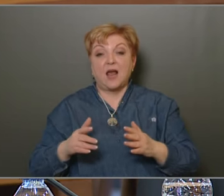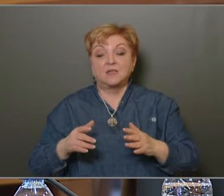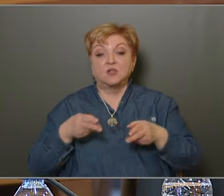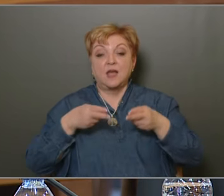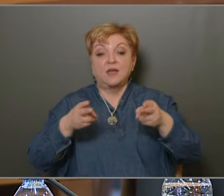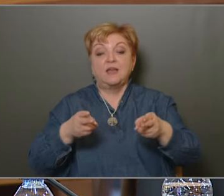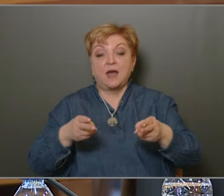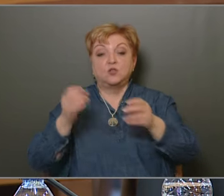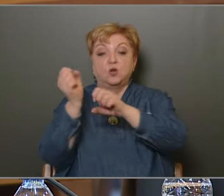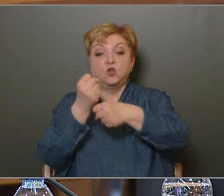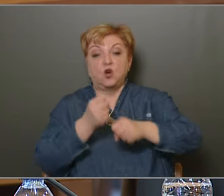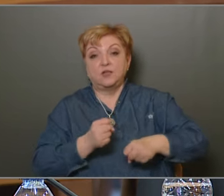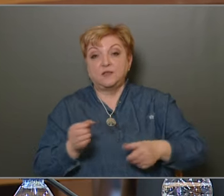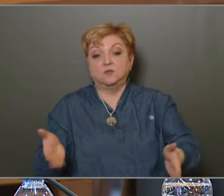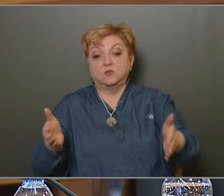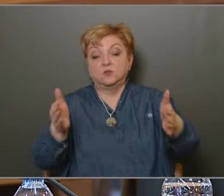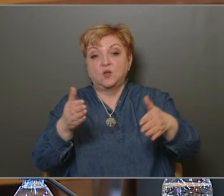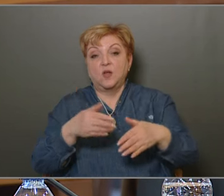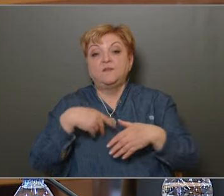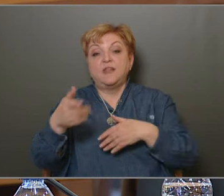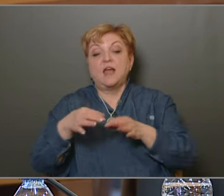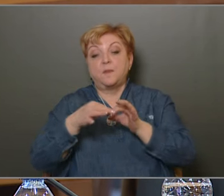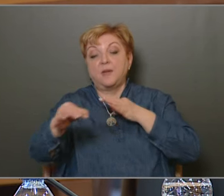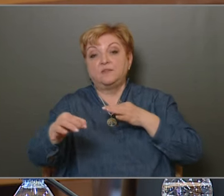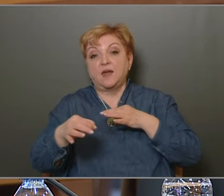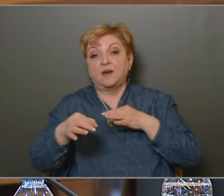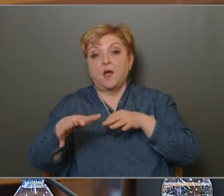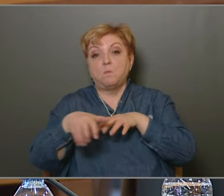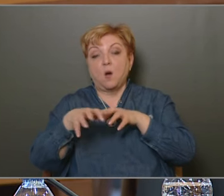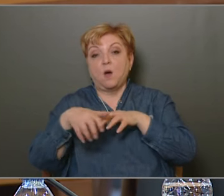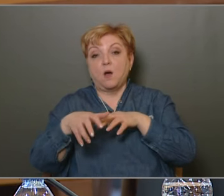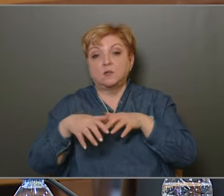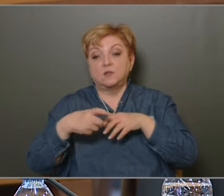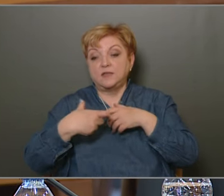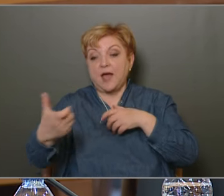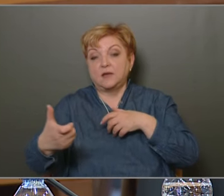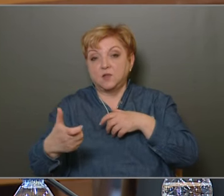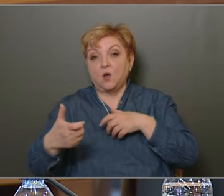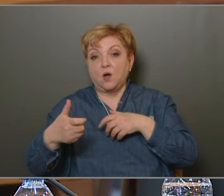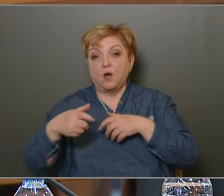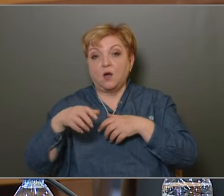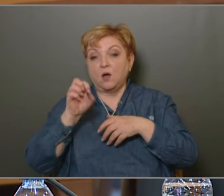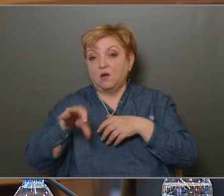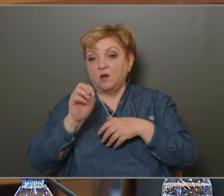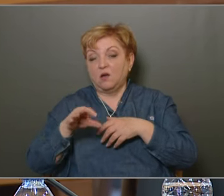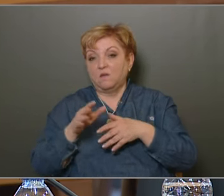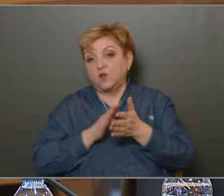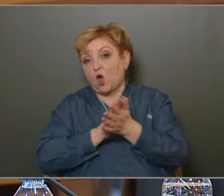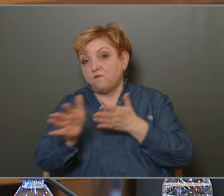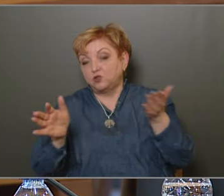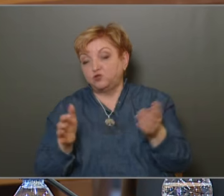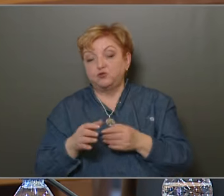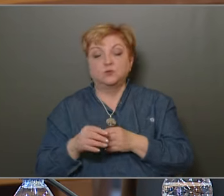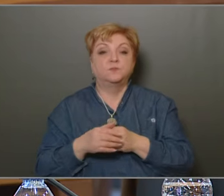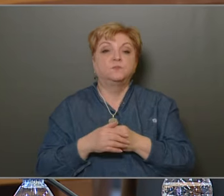járdatakarításra ösztönzi, néhány méterrel odé pedig a park melletti járda koszos, havas. Itt